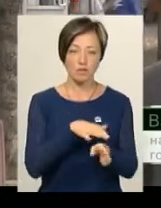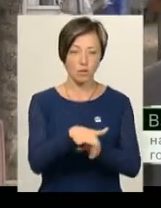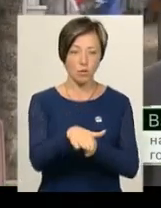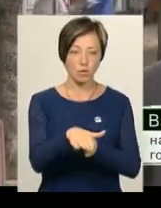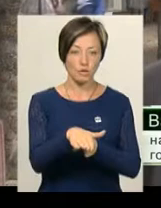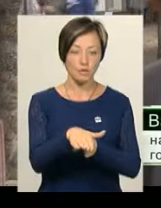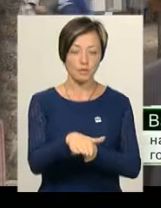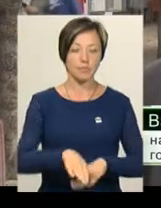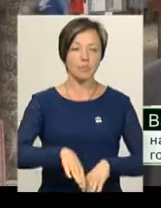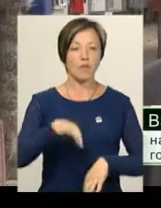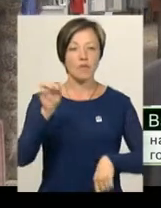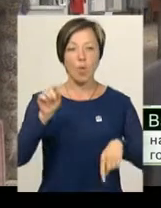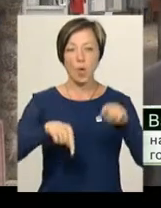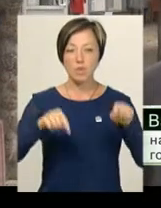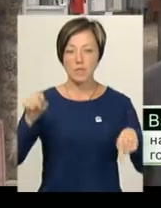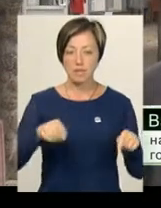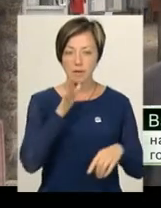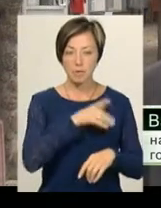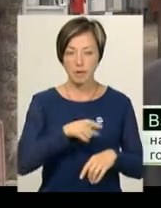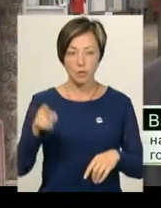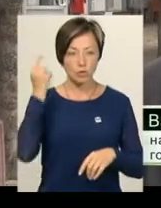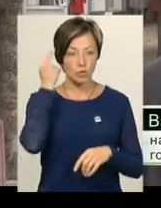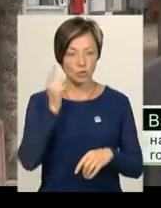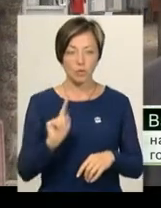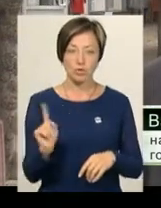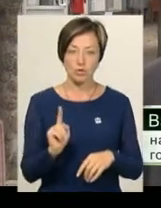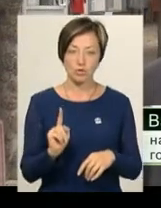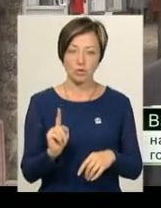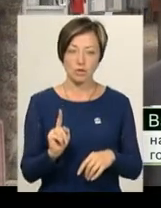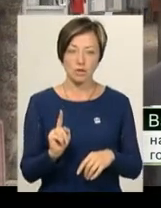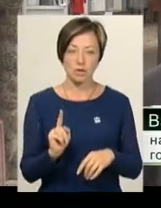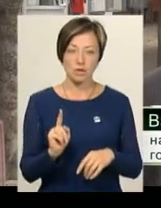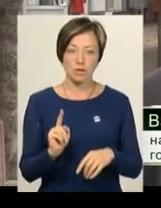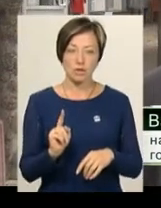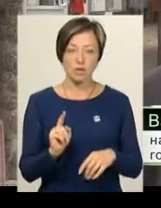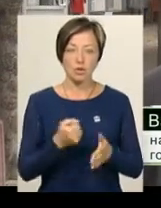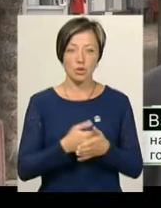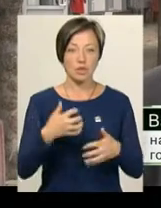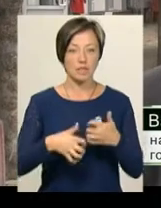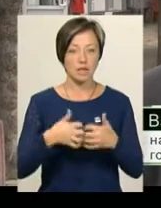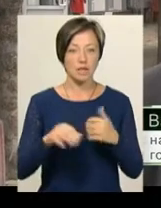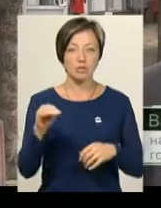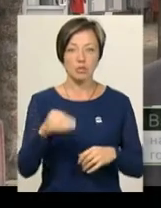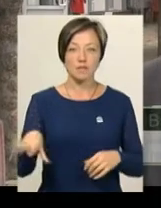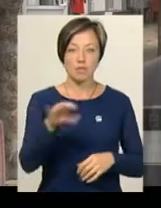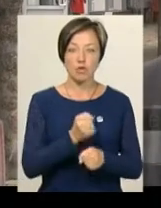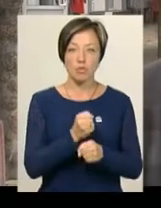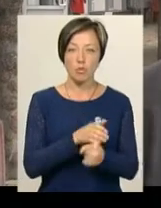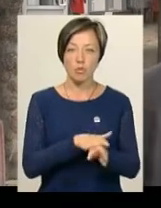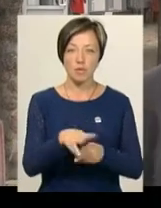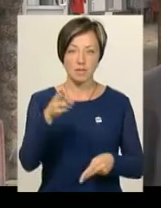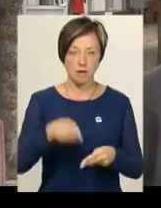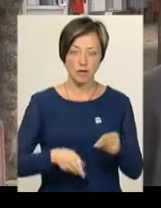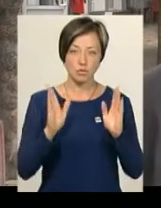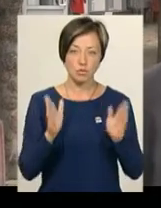в осінній період. Тому, я думаю, що досередині жовтня всі роботи повністю там будуть